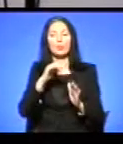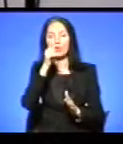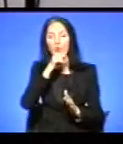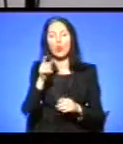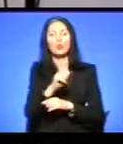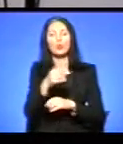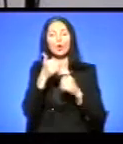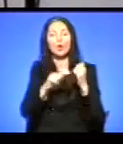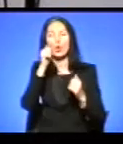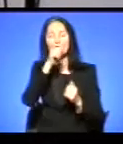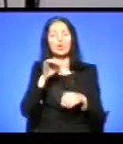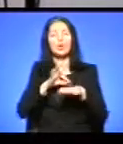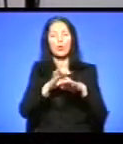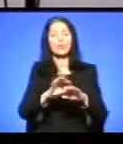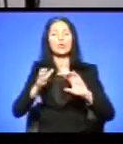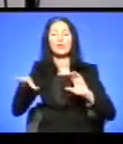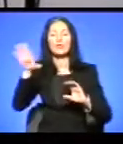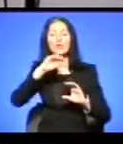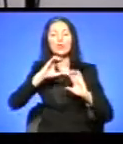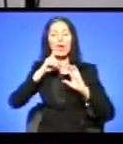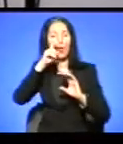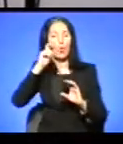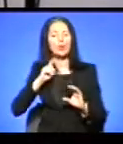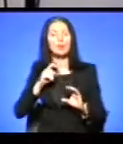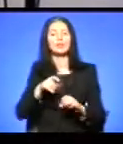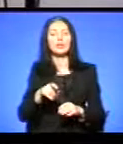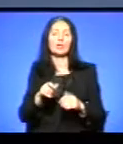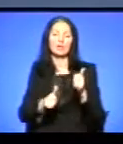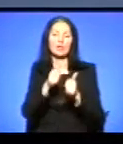щорічно проводять всеукраїнські велоперегони пам'яті Філіпенка.